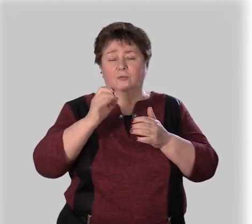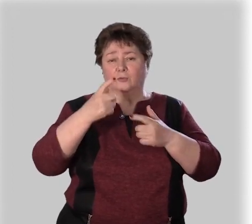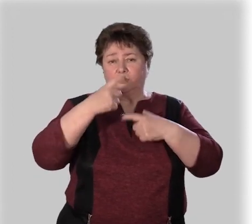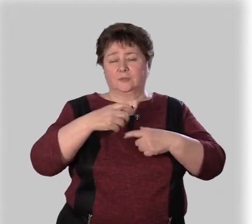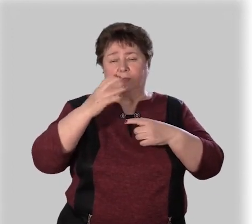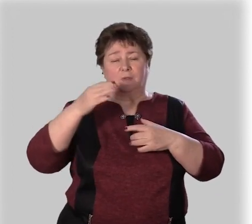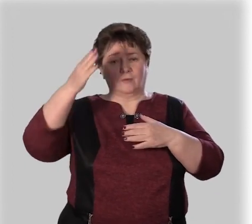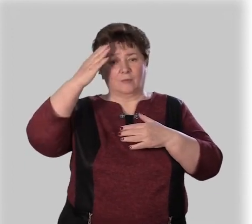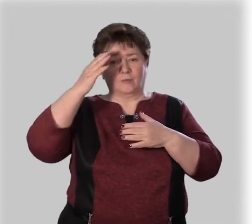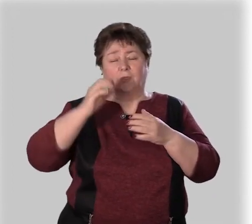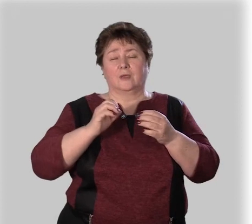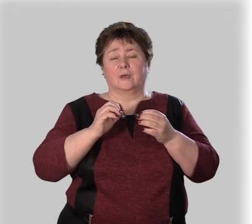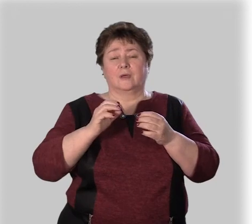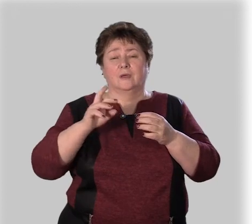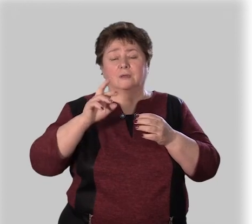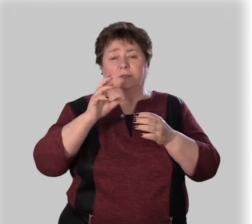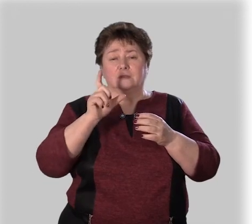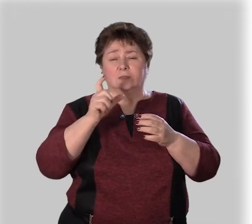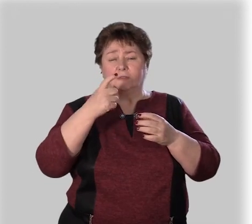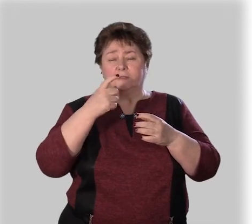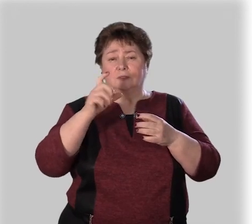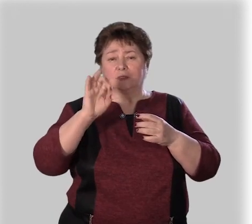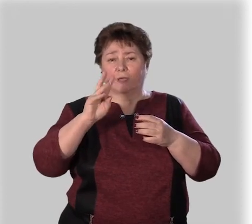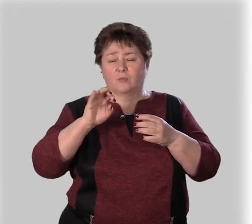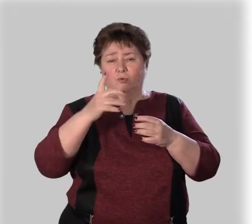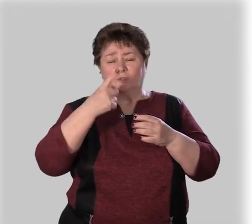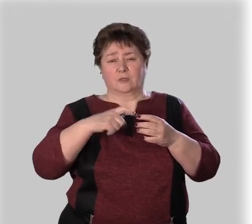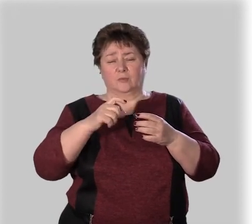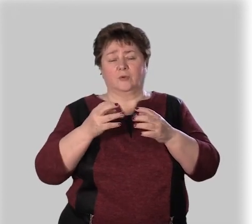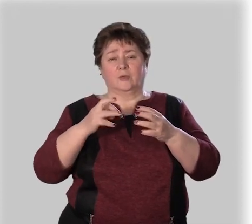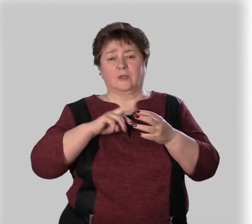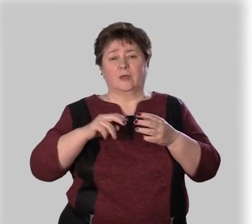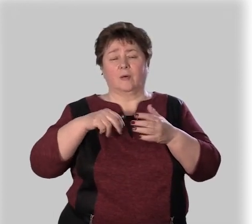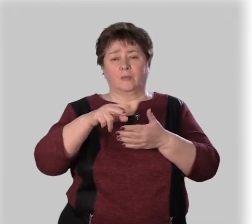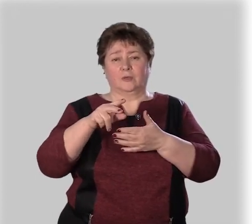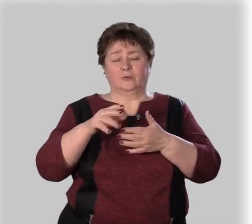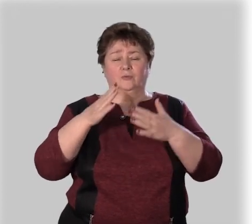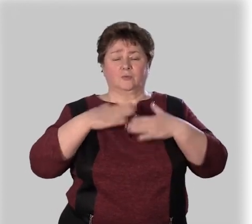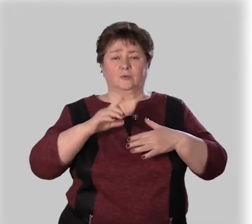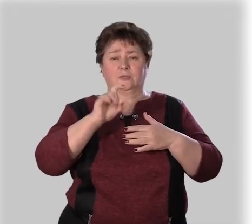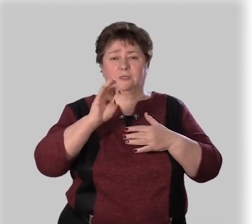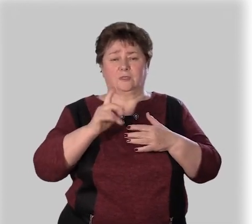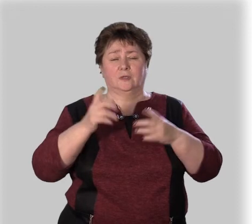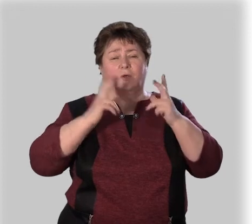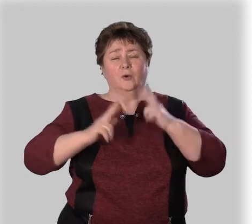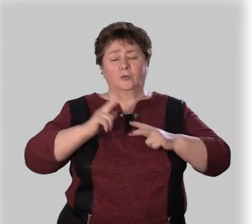уме Само собой, я приду, успокоила Зарина Учитель